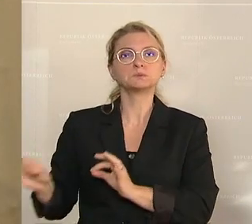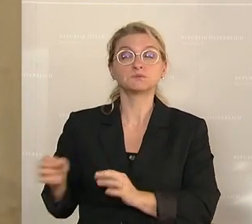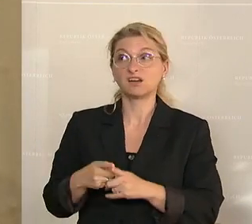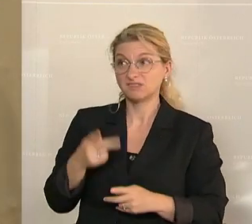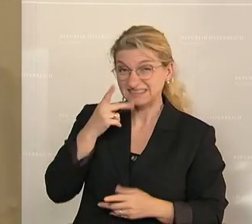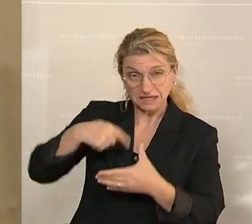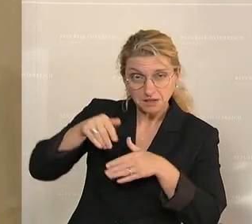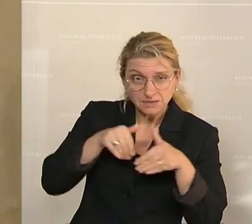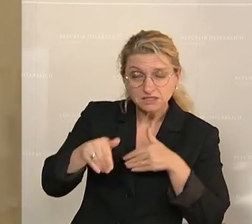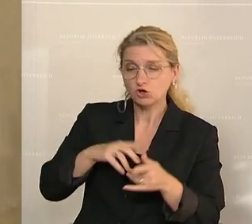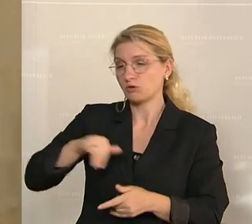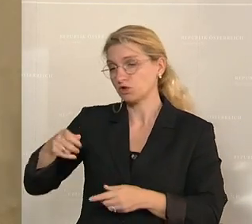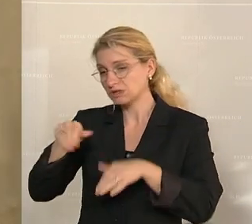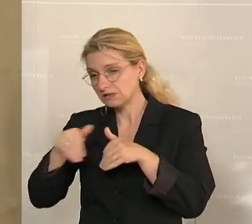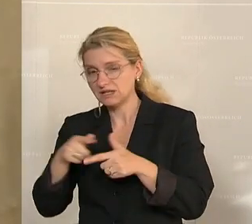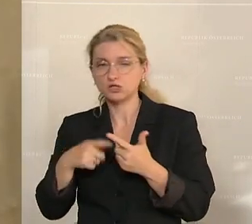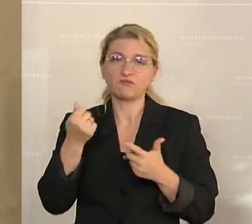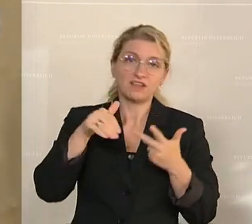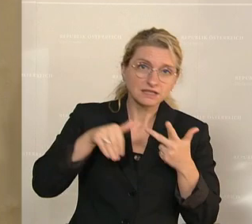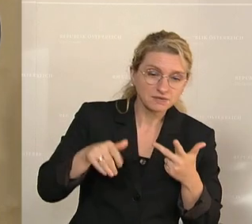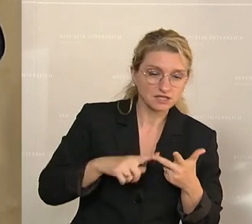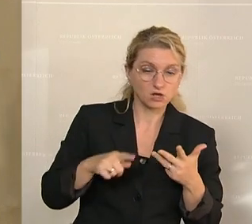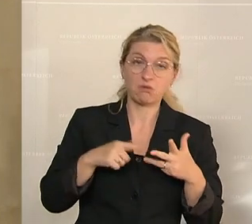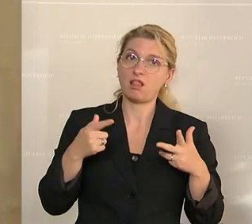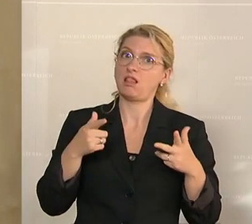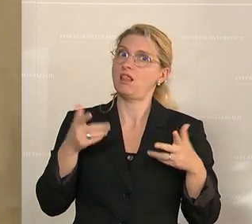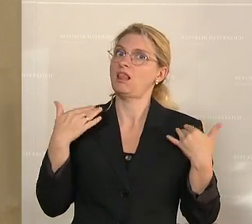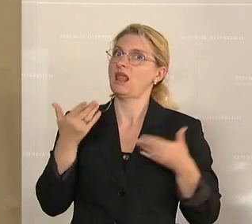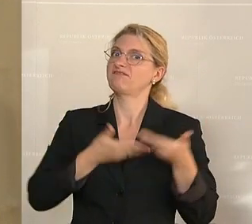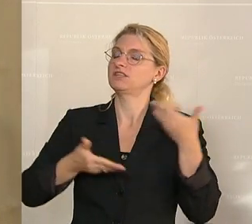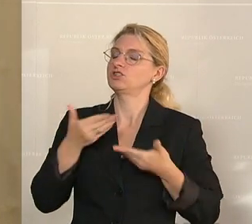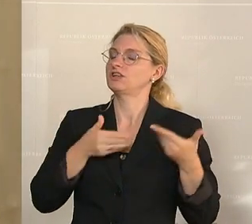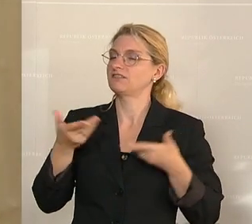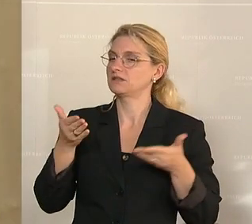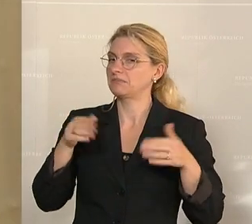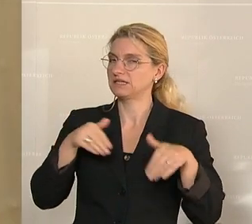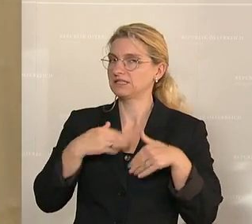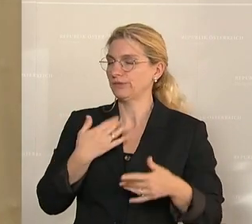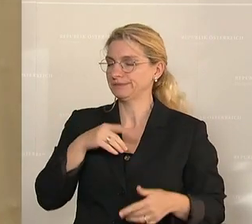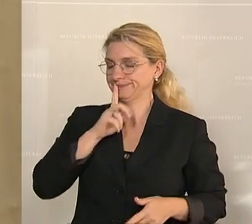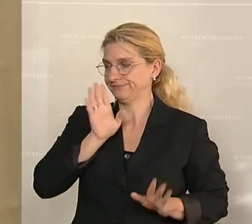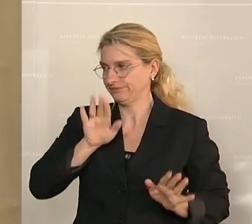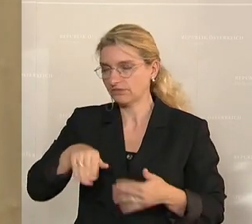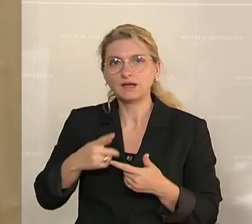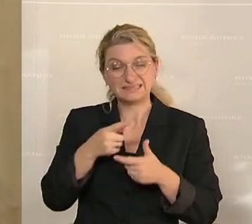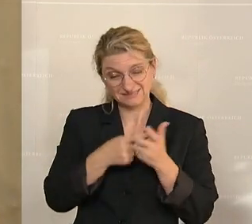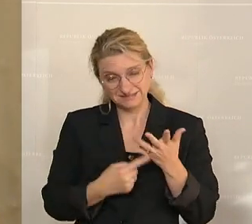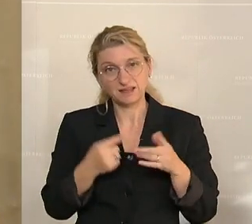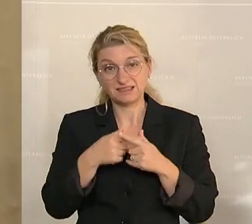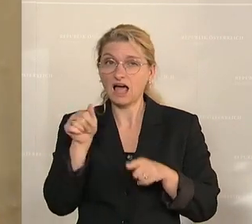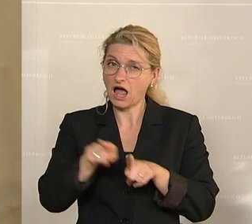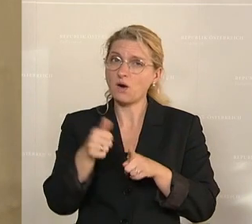Justizministerium, im Finanzministerium und ich als Landwirtschaftsministerium möchte gar nicht sprechen, dann wäre das auch ein Punkt, den man genau bei diesem